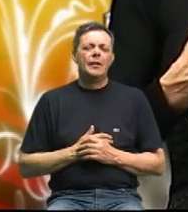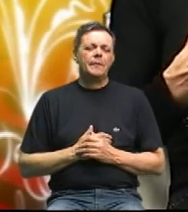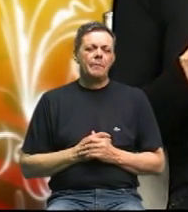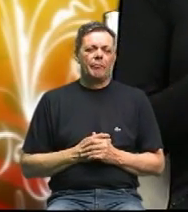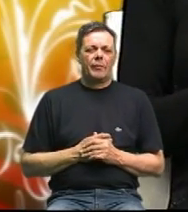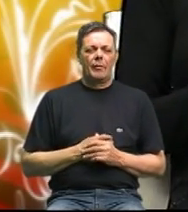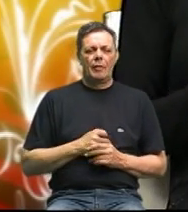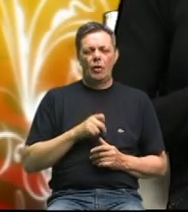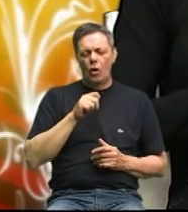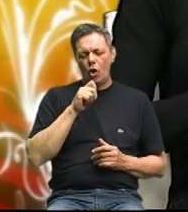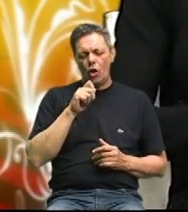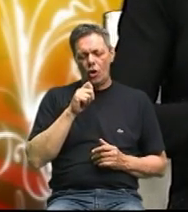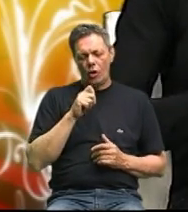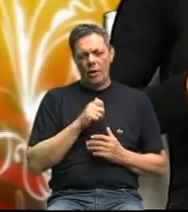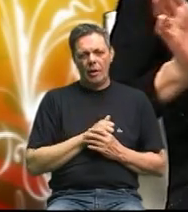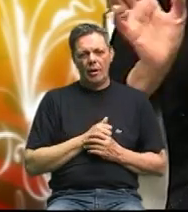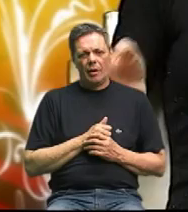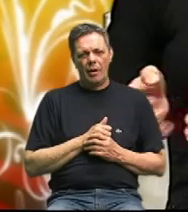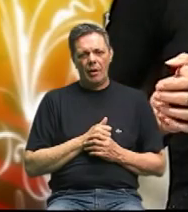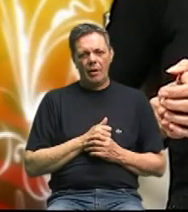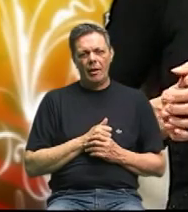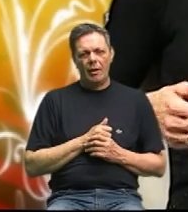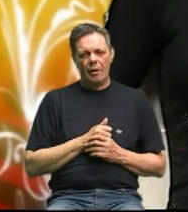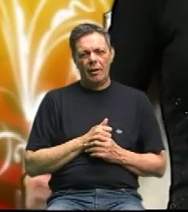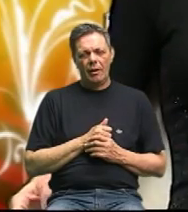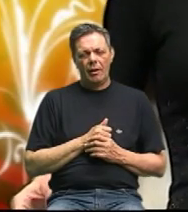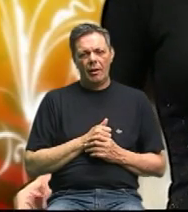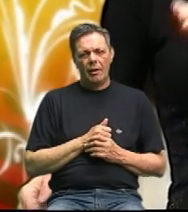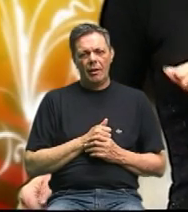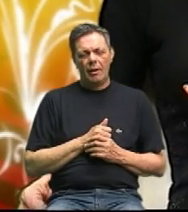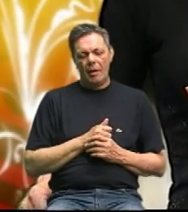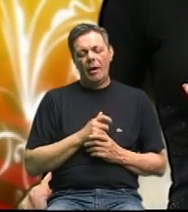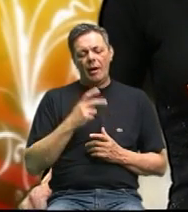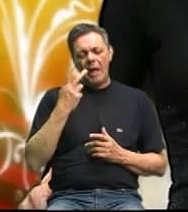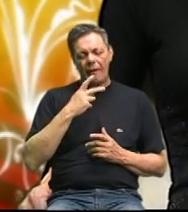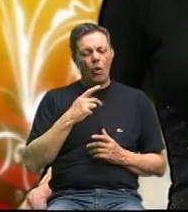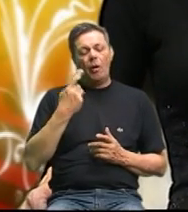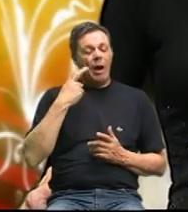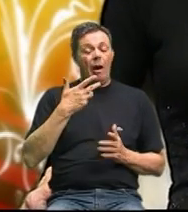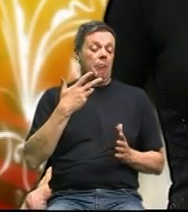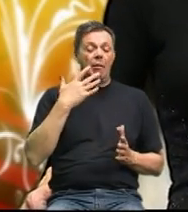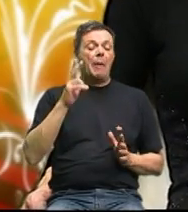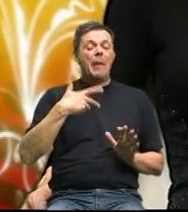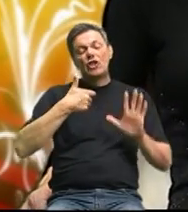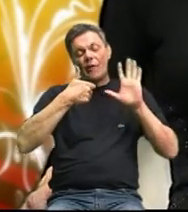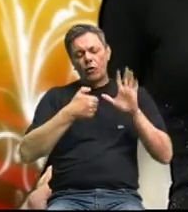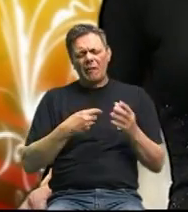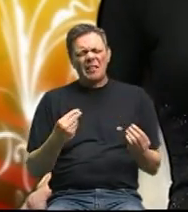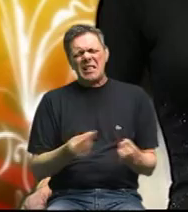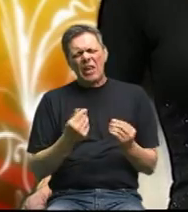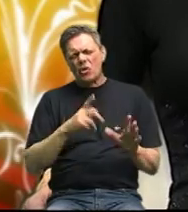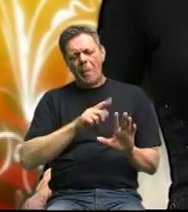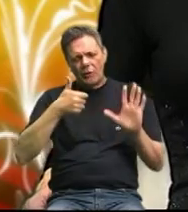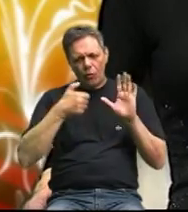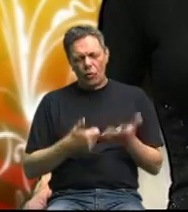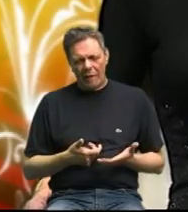pouzdanje nema ali to pokazuje samo tako a neće se fotografirati i zbog čega kad